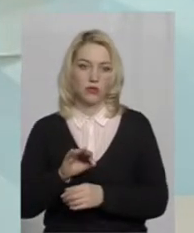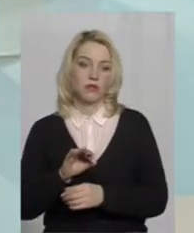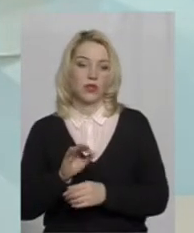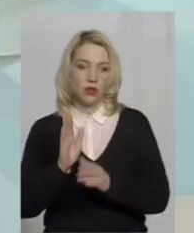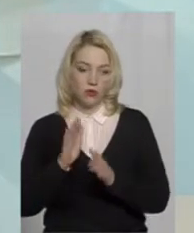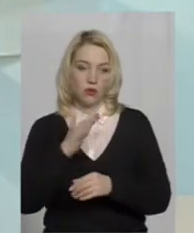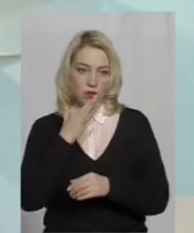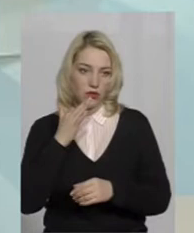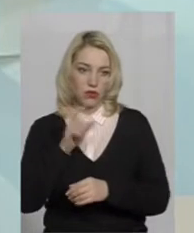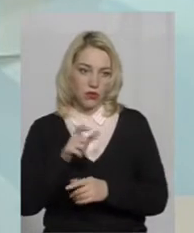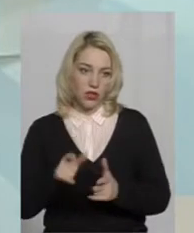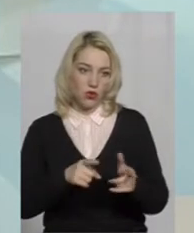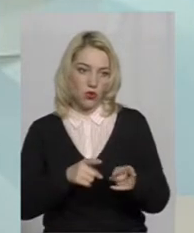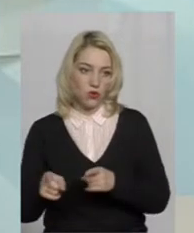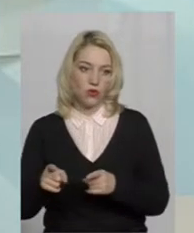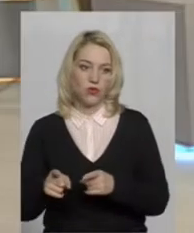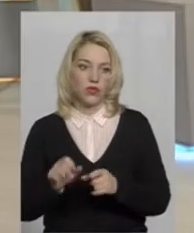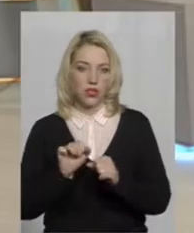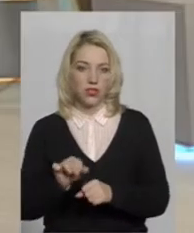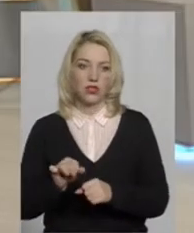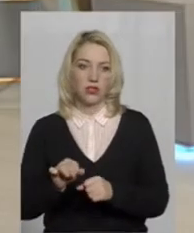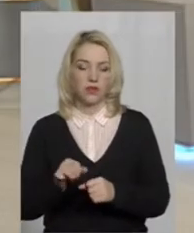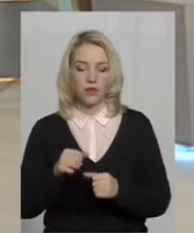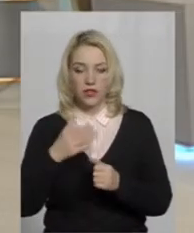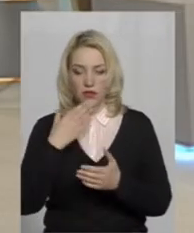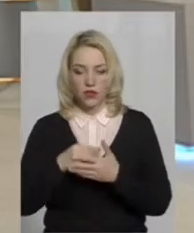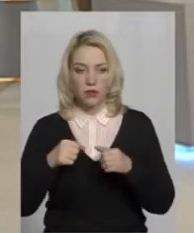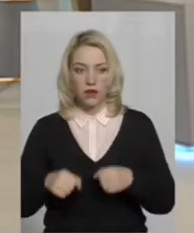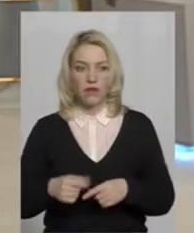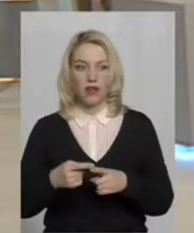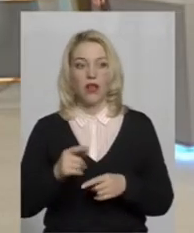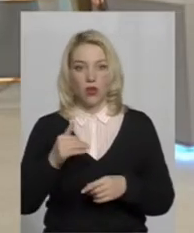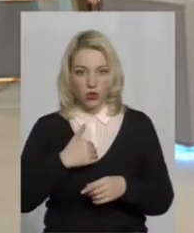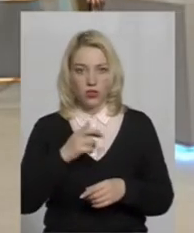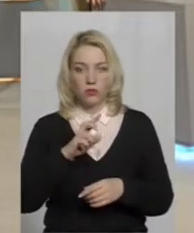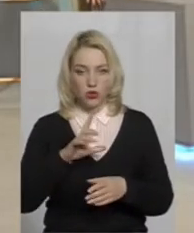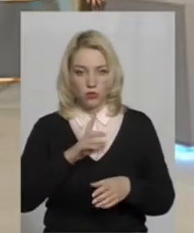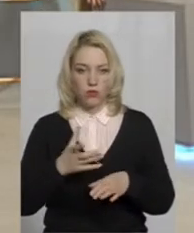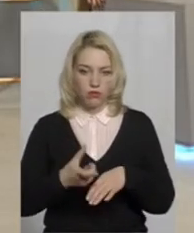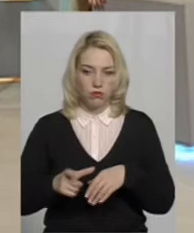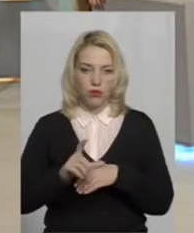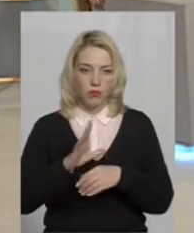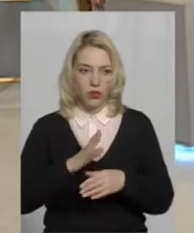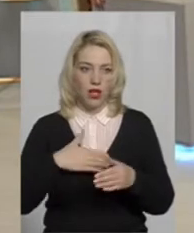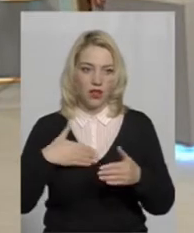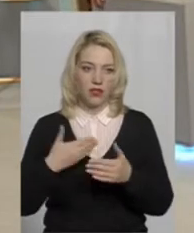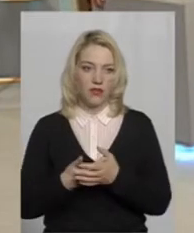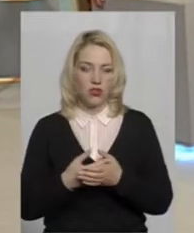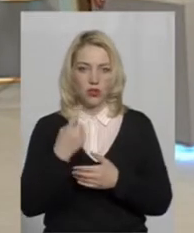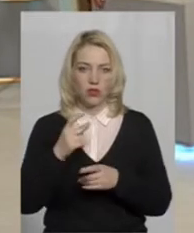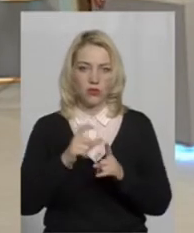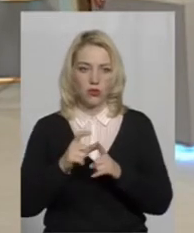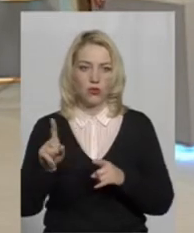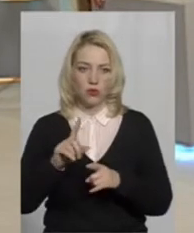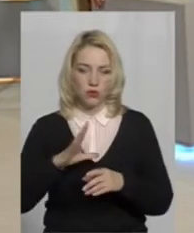багато людей готові захищати своїх. активні чи хотілося б, щоб були активніші? Одним словом. Одним